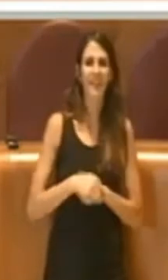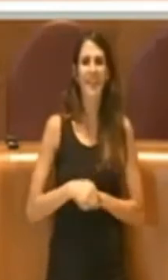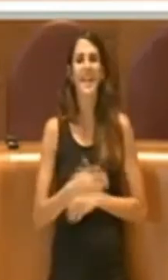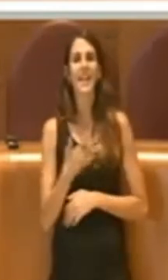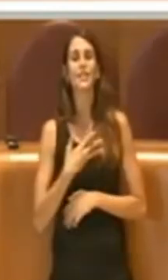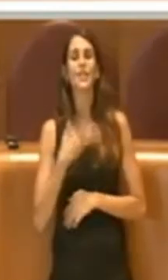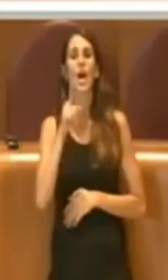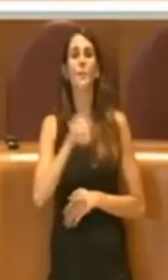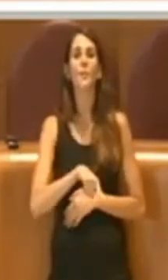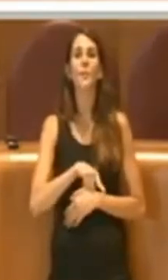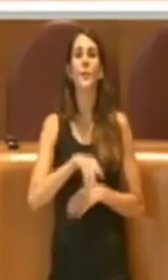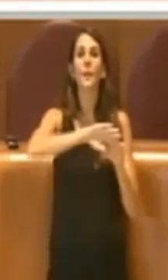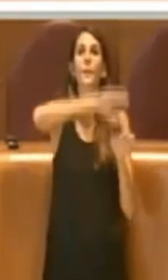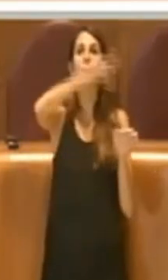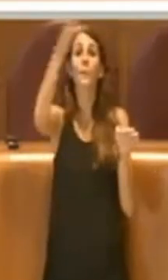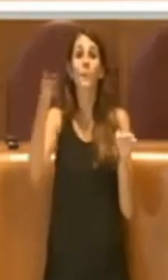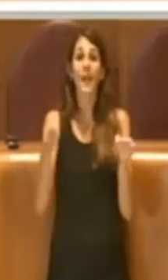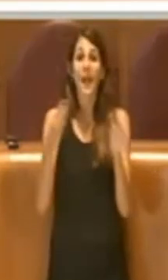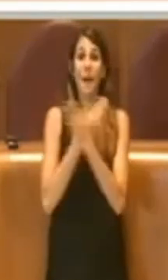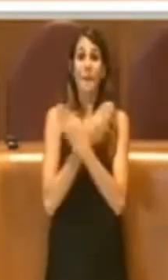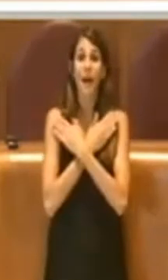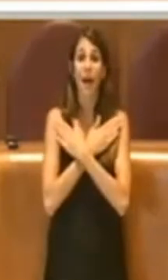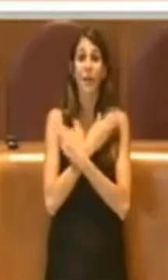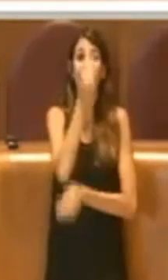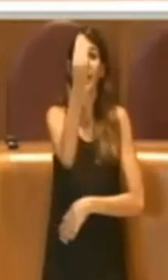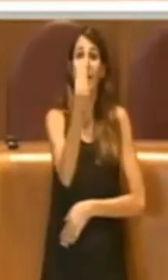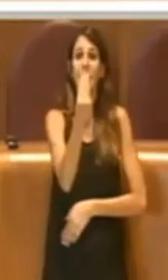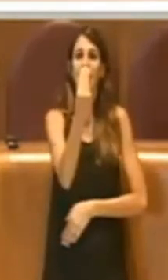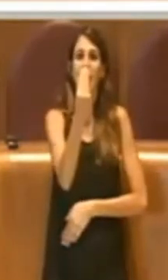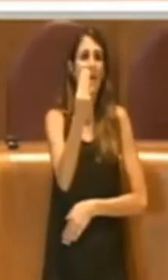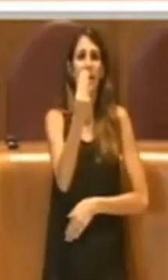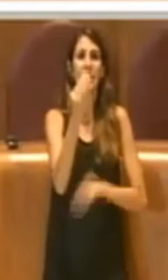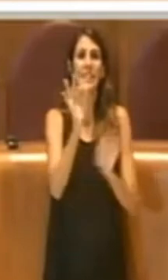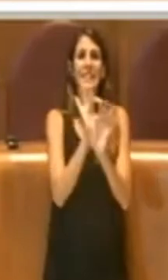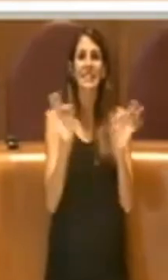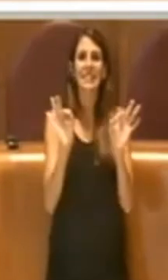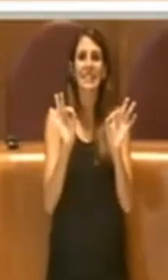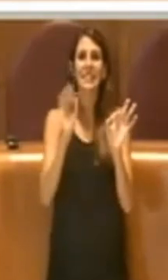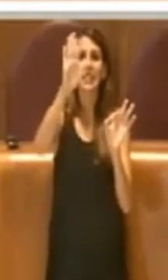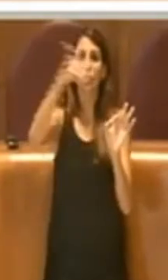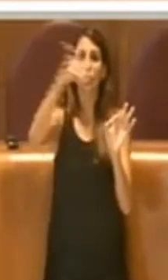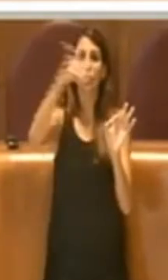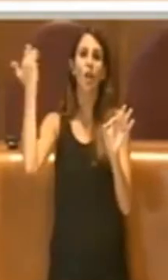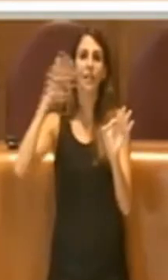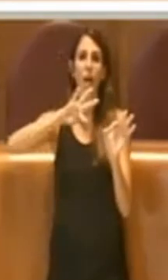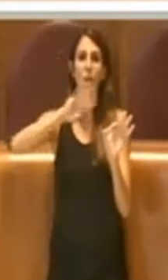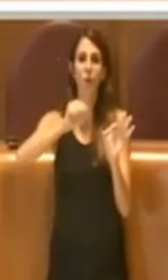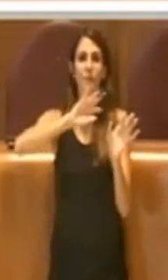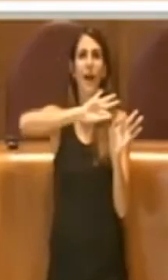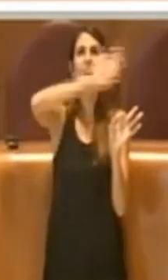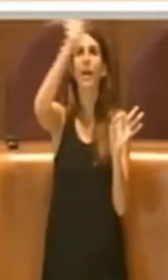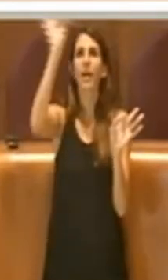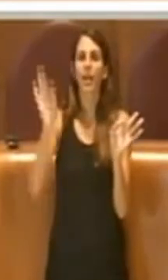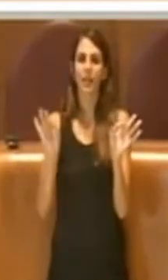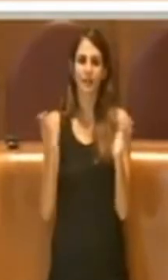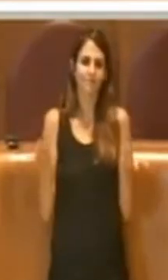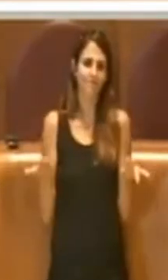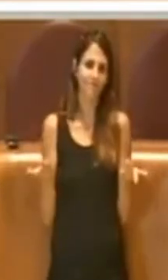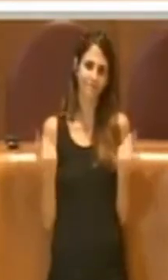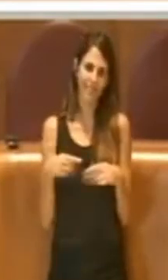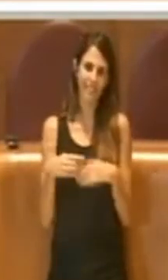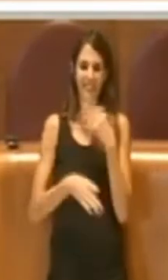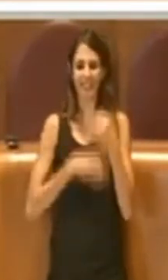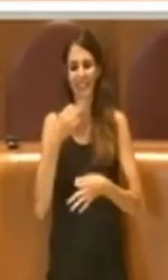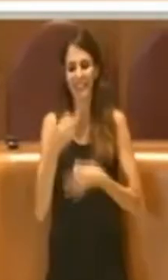della Madonnina, si sono portati via la Madonnina, c'è rimasta la nicchietta, per fortuna meno quella, non sono riuscita a portarla via e questo significa che comunque il parco ha